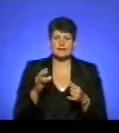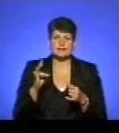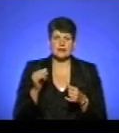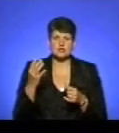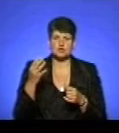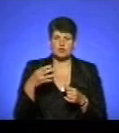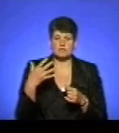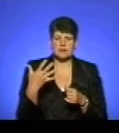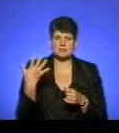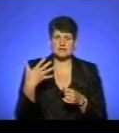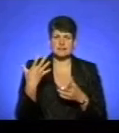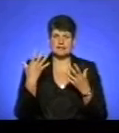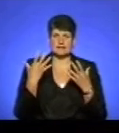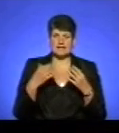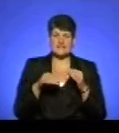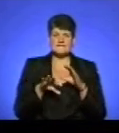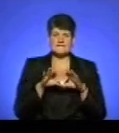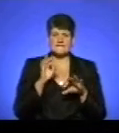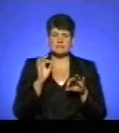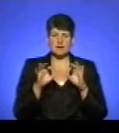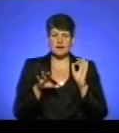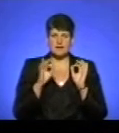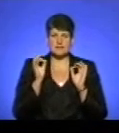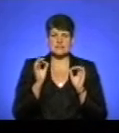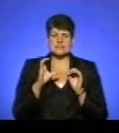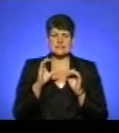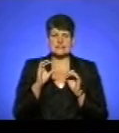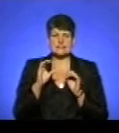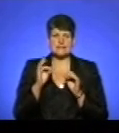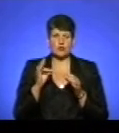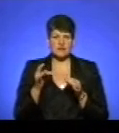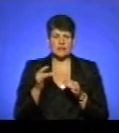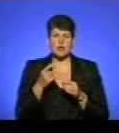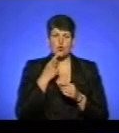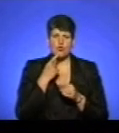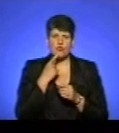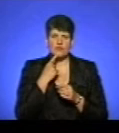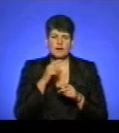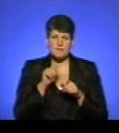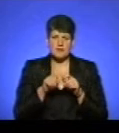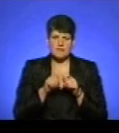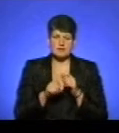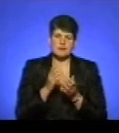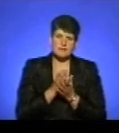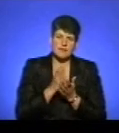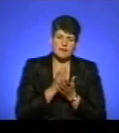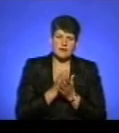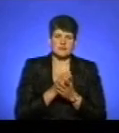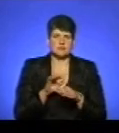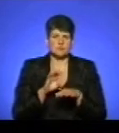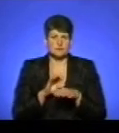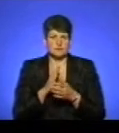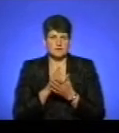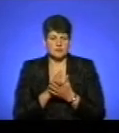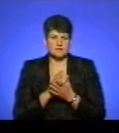-50 день відбирається сироватка крові, яка досліджується на наявність імуноглобулінім М, тобто на...